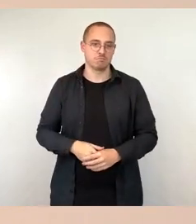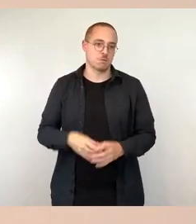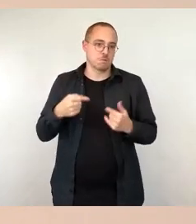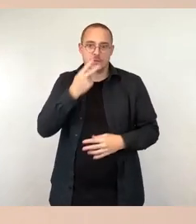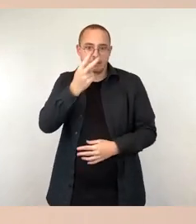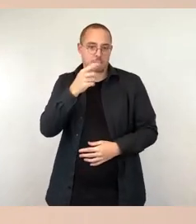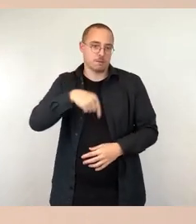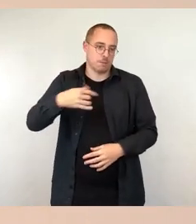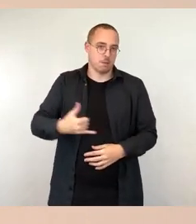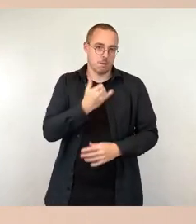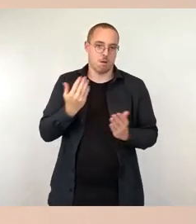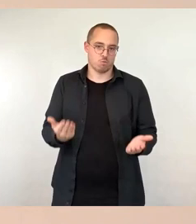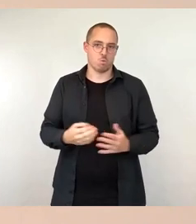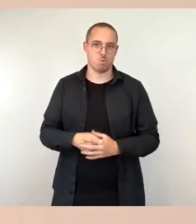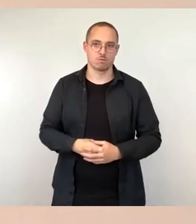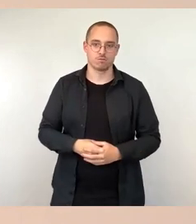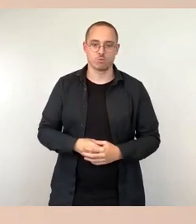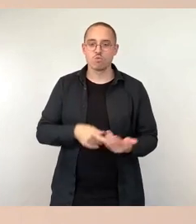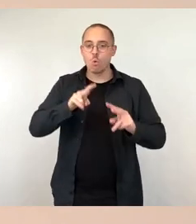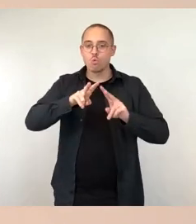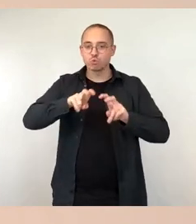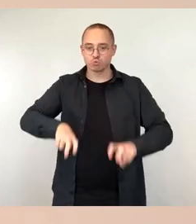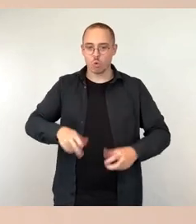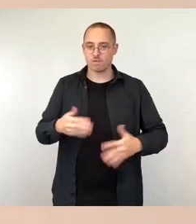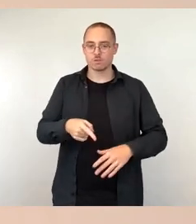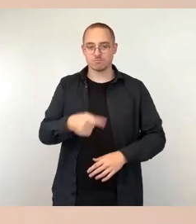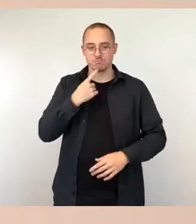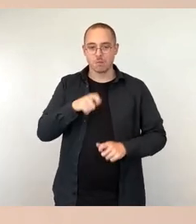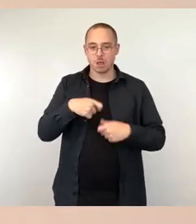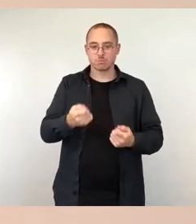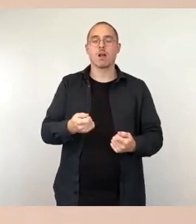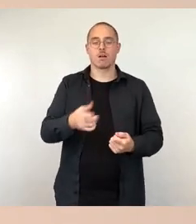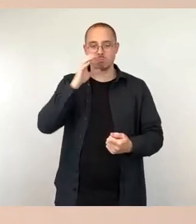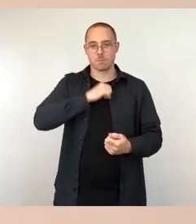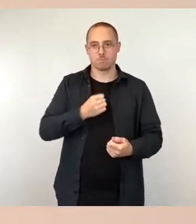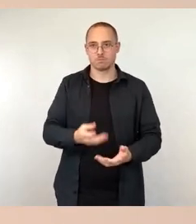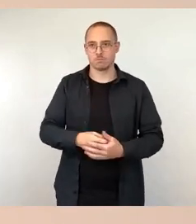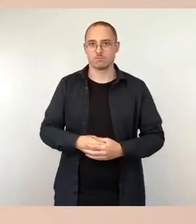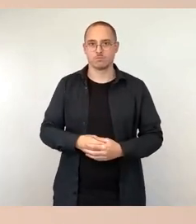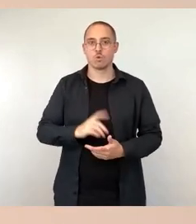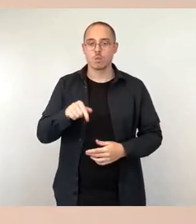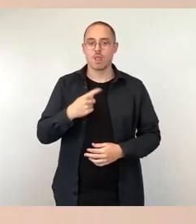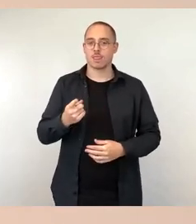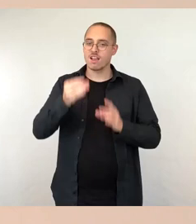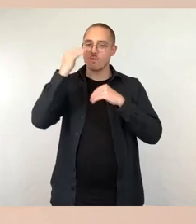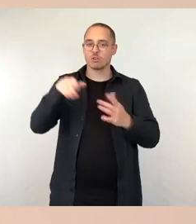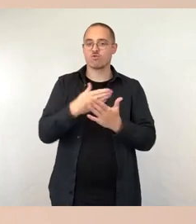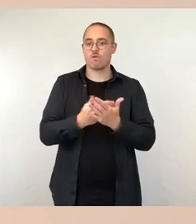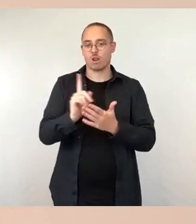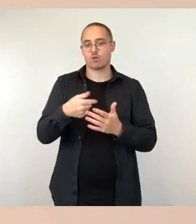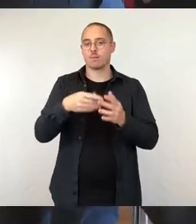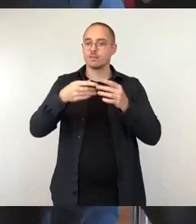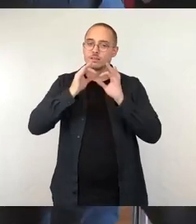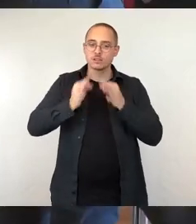Untersuchung. Und wie gesagt, die Details wird man dann im Rahmen einer Informationsvorlage dann im Ausschuss noch mal vorstellen. Haben Sie mal bitte eine